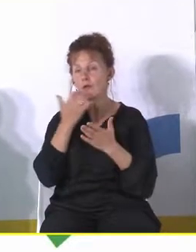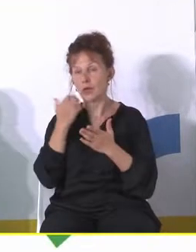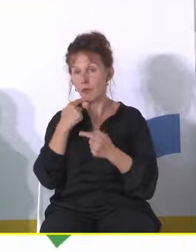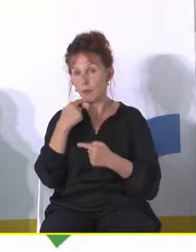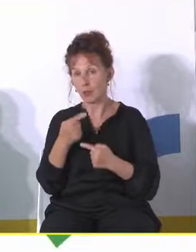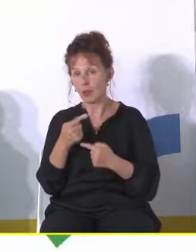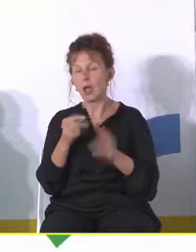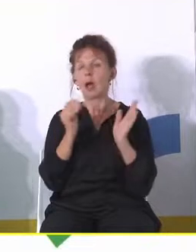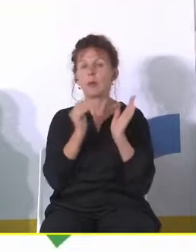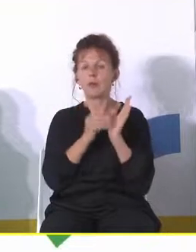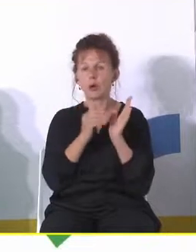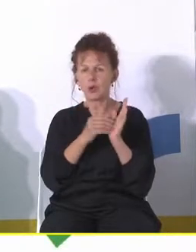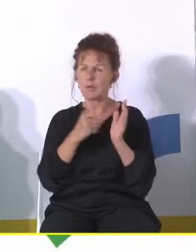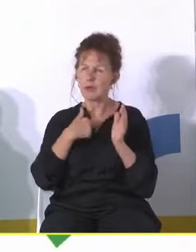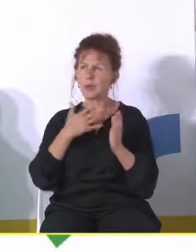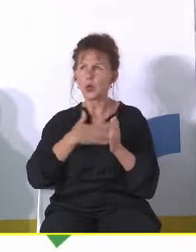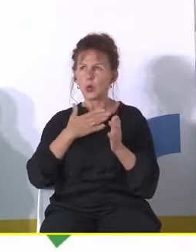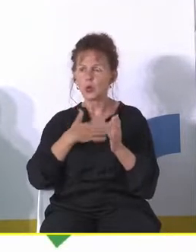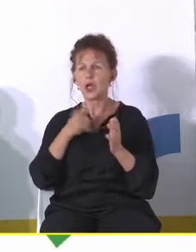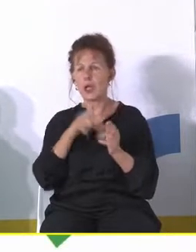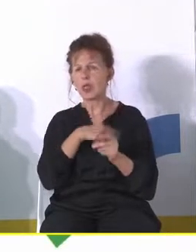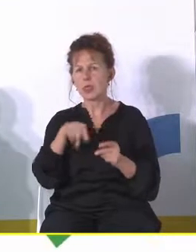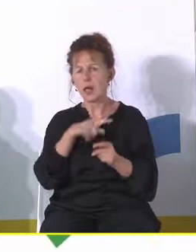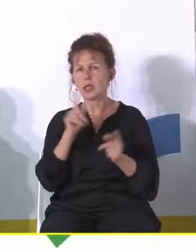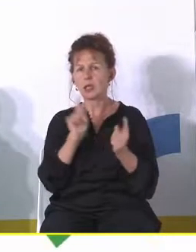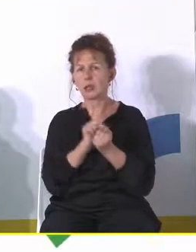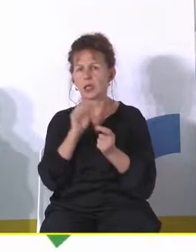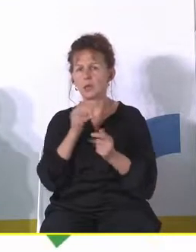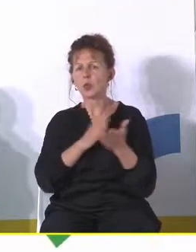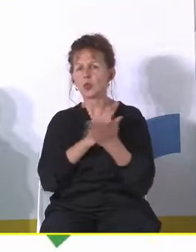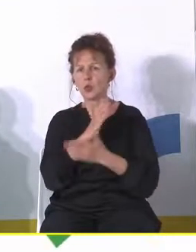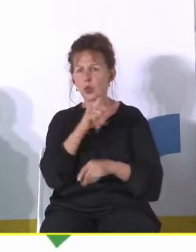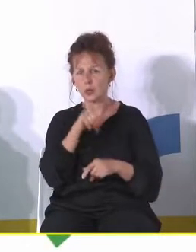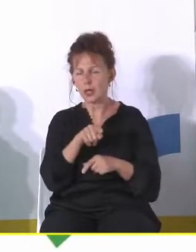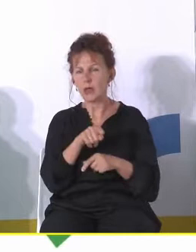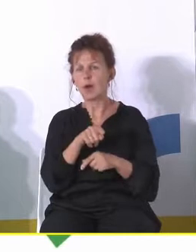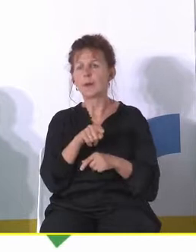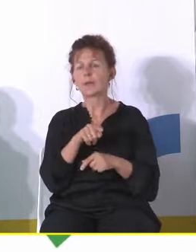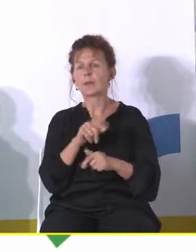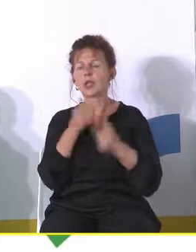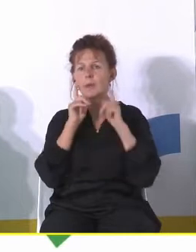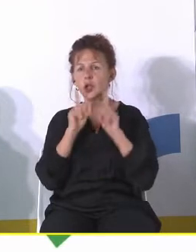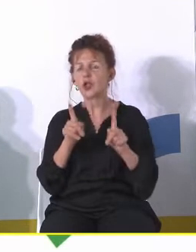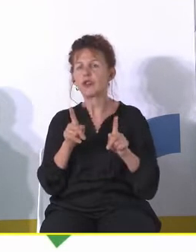potrzebujemy i mam wrażenie też że te nasze spotkania temu też będą służyć właśnie żeby rzeczywiście jakby